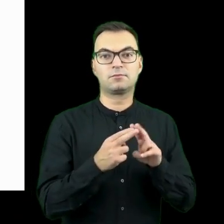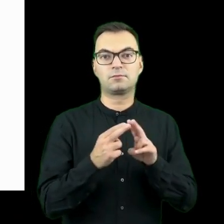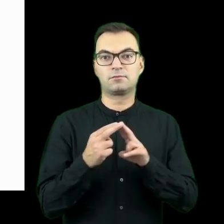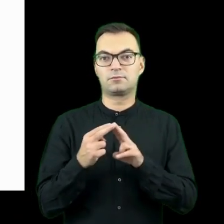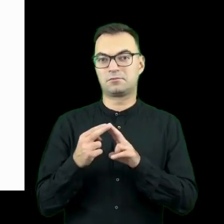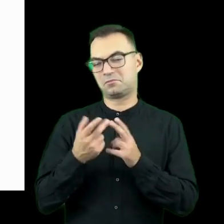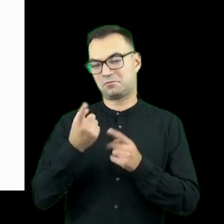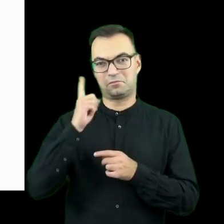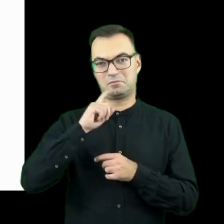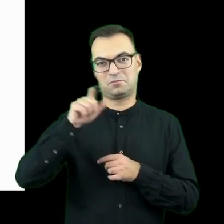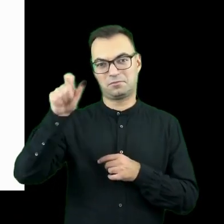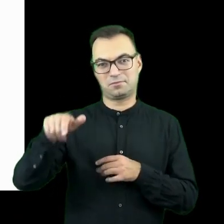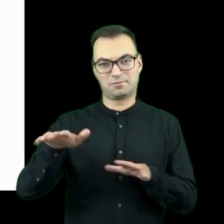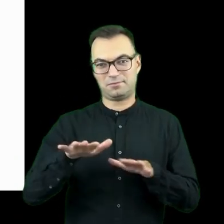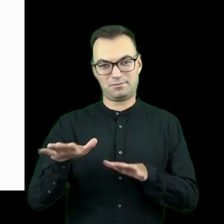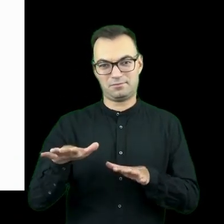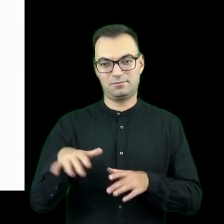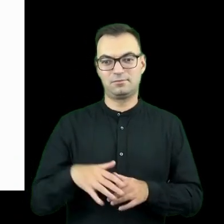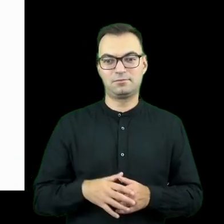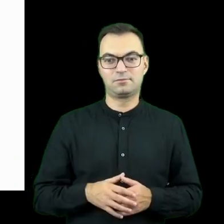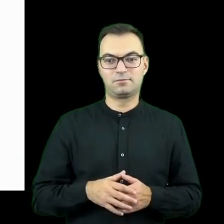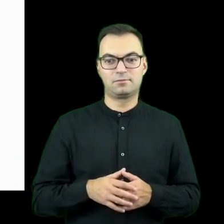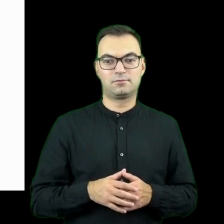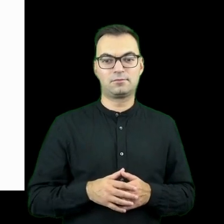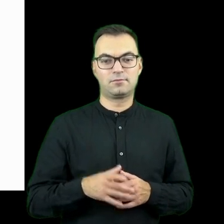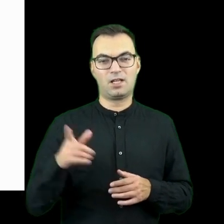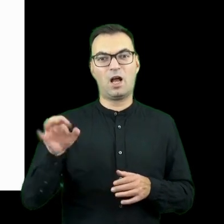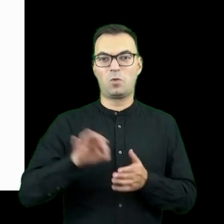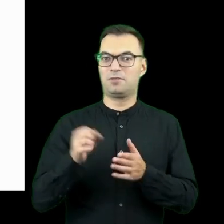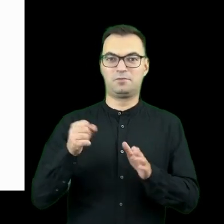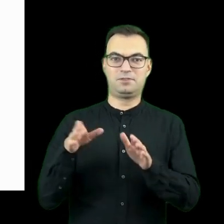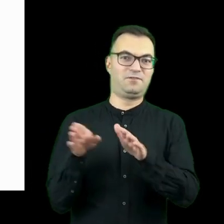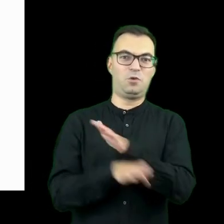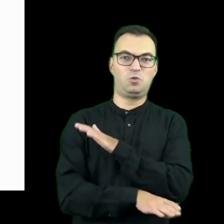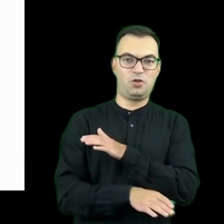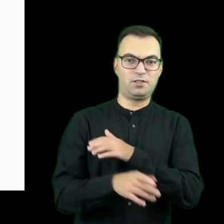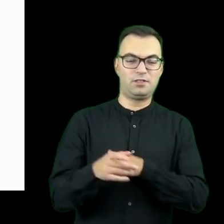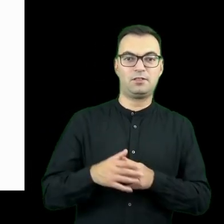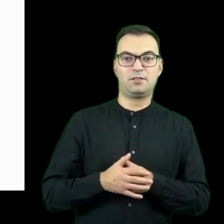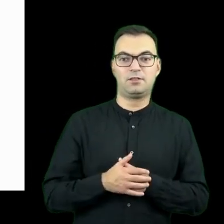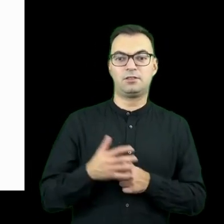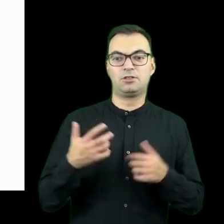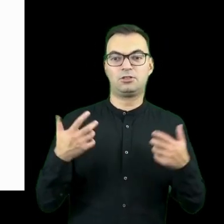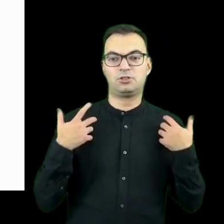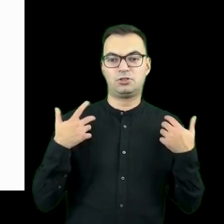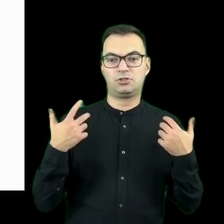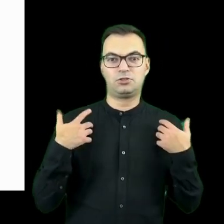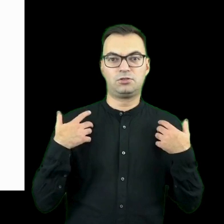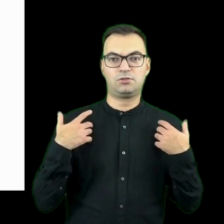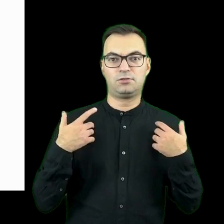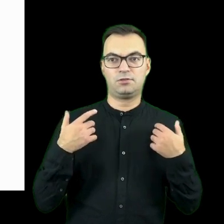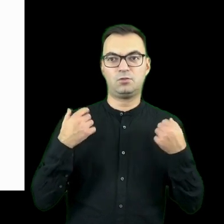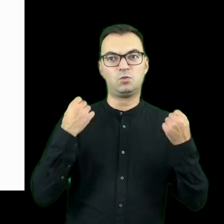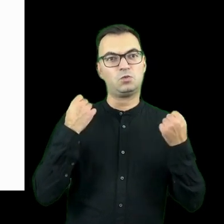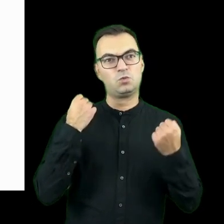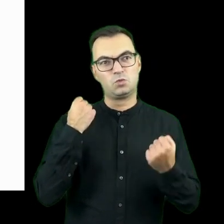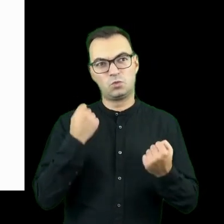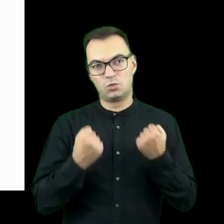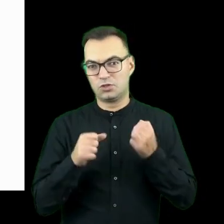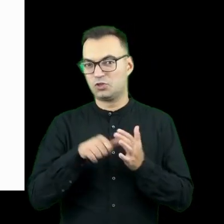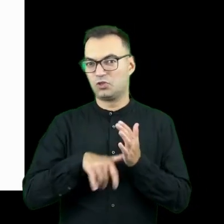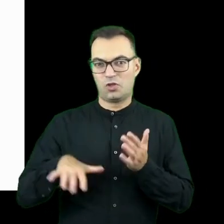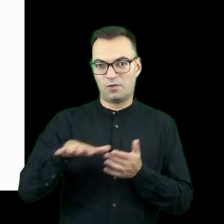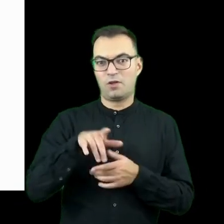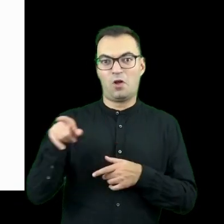lokalnym chłopakiem, który był dosyć wykluczony społecznie, żył w dosyć trudnym